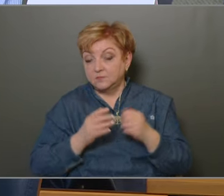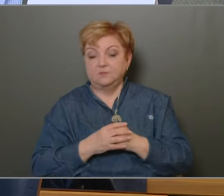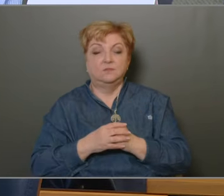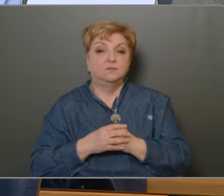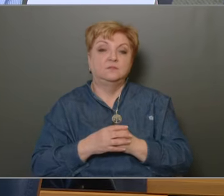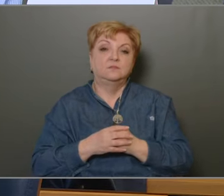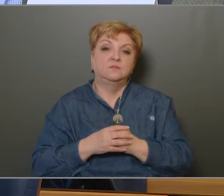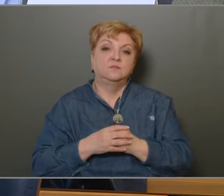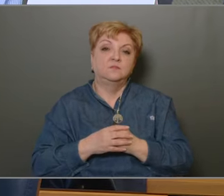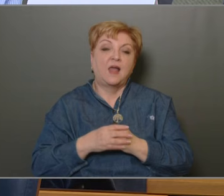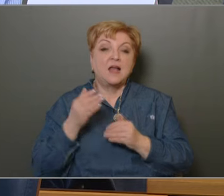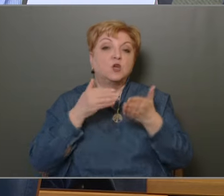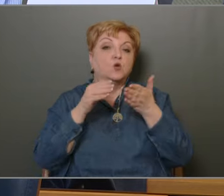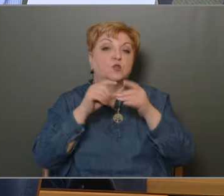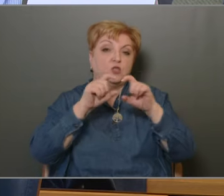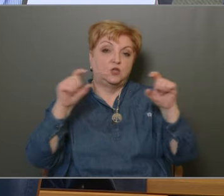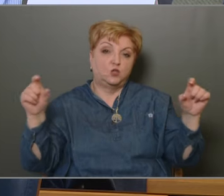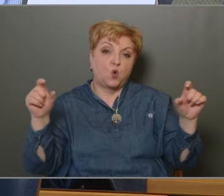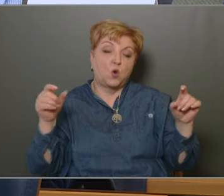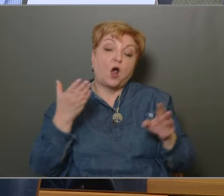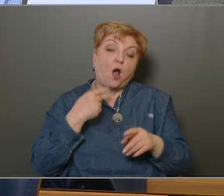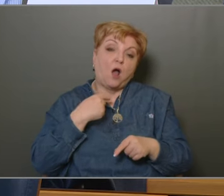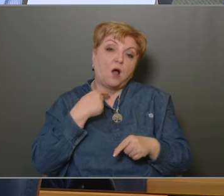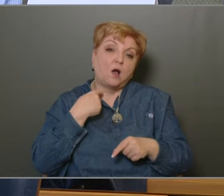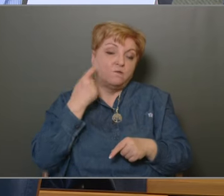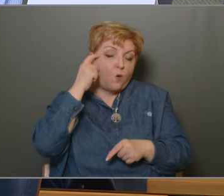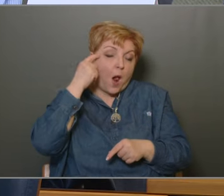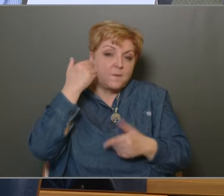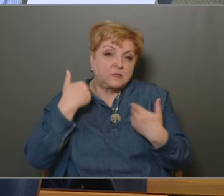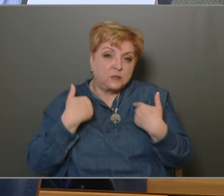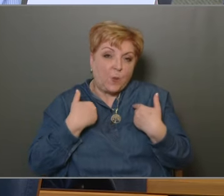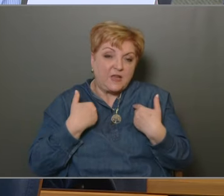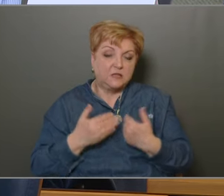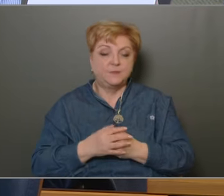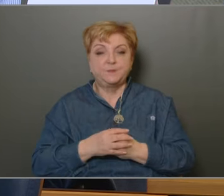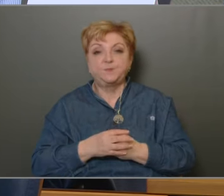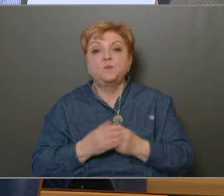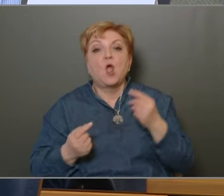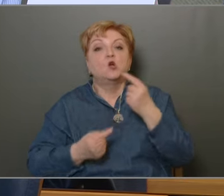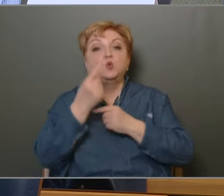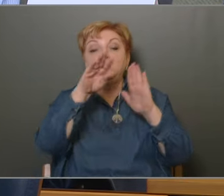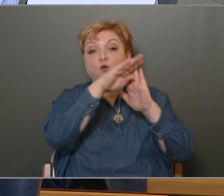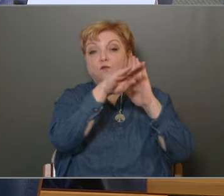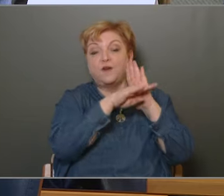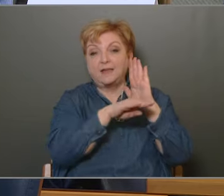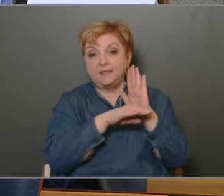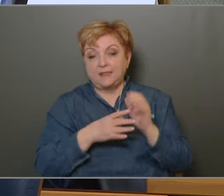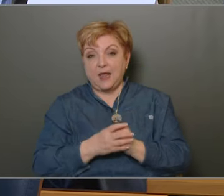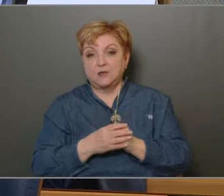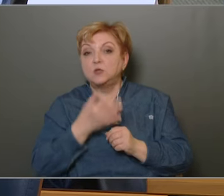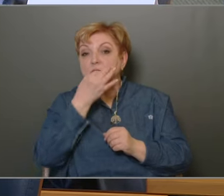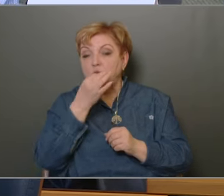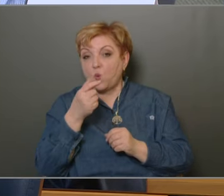költségsor, ha lehet így fogalmazni. A külső feltételekről itt